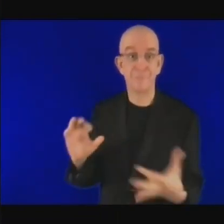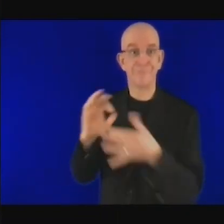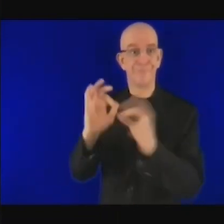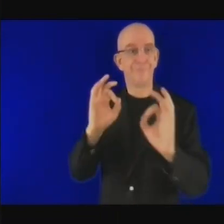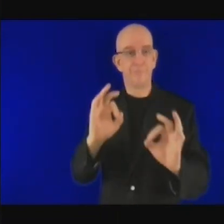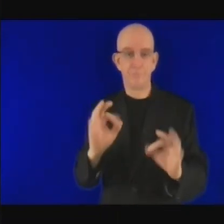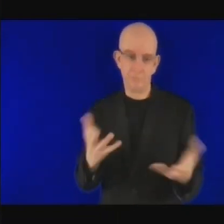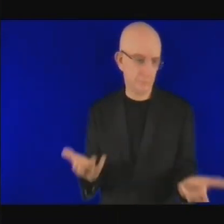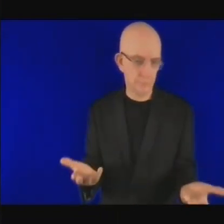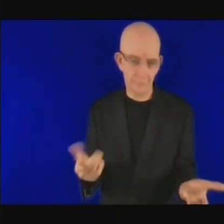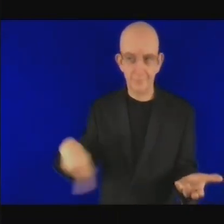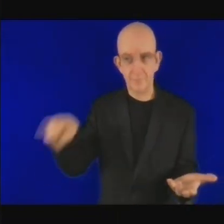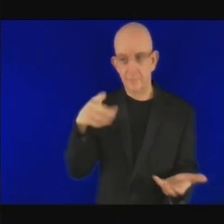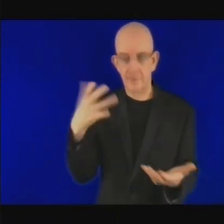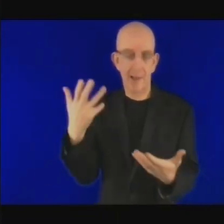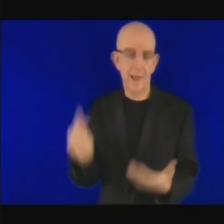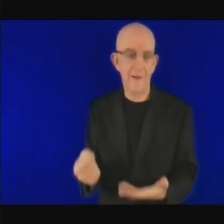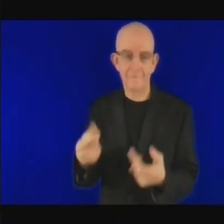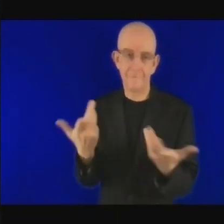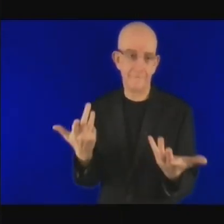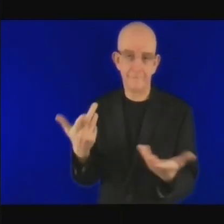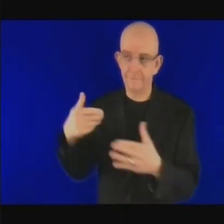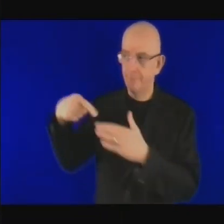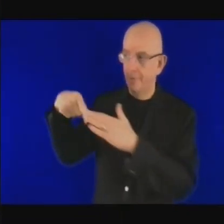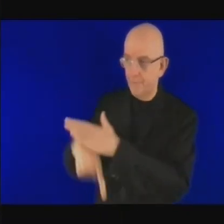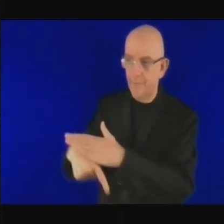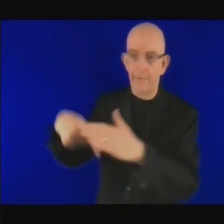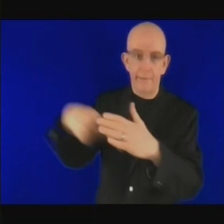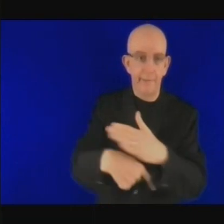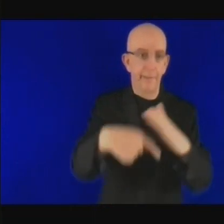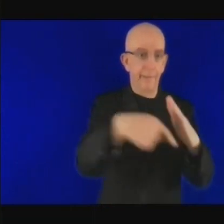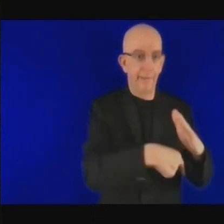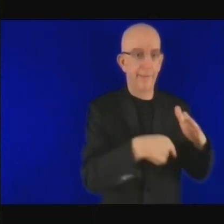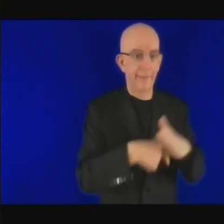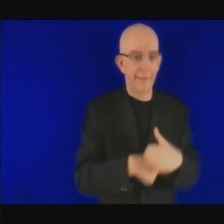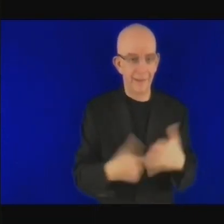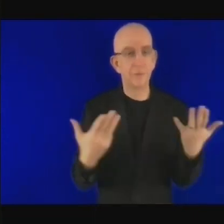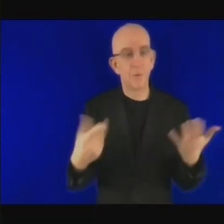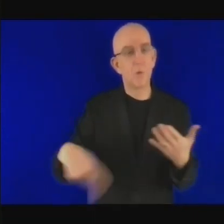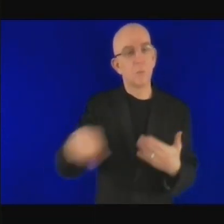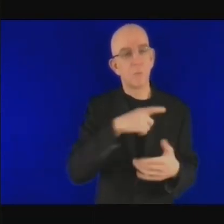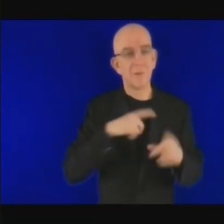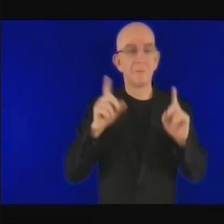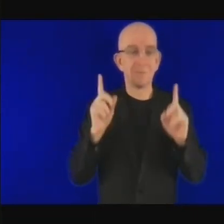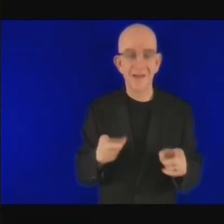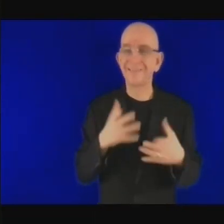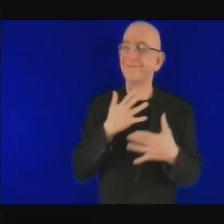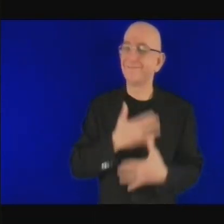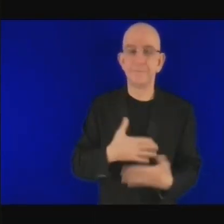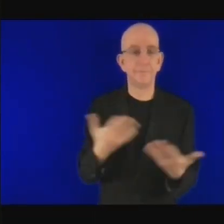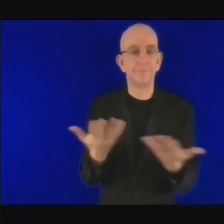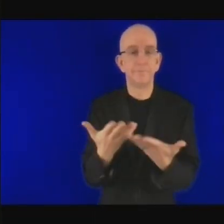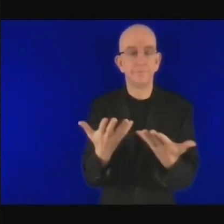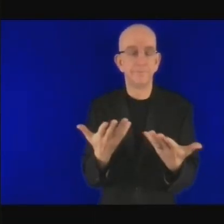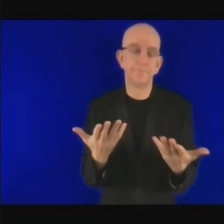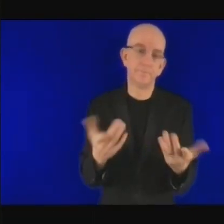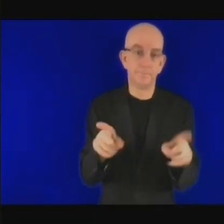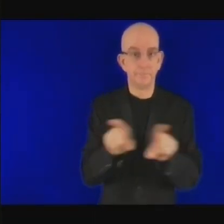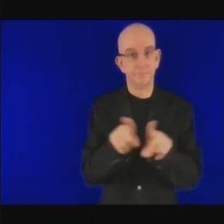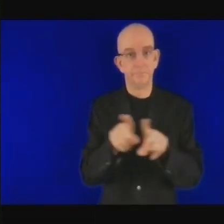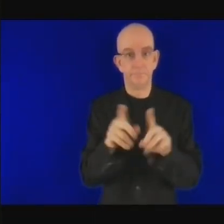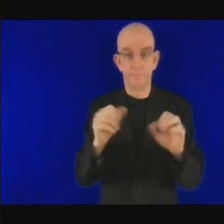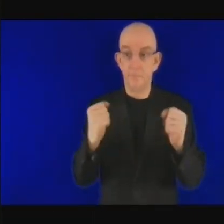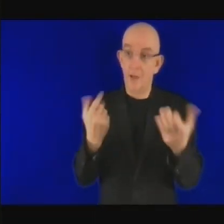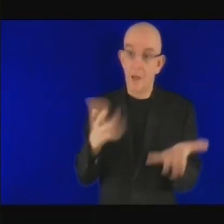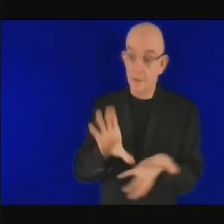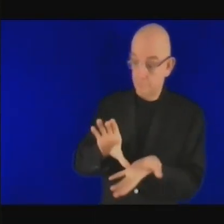il faut donc d'abord un cadre propice pour attirer les fonds du secteur privé et je suis très surpris lorsque j'entends